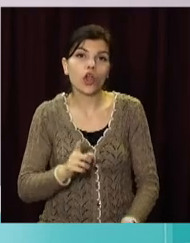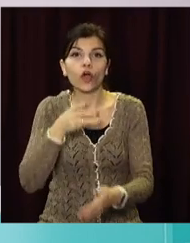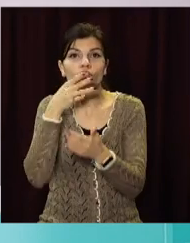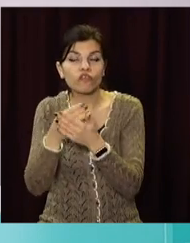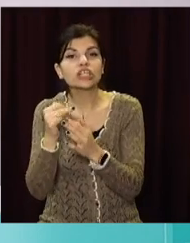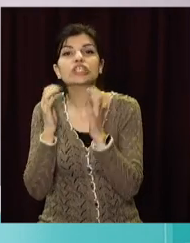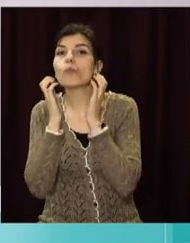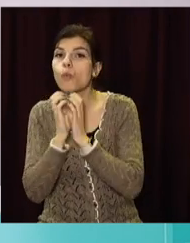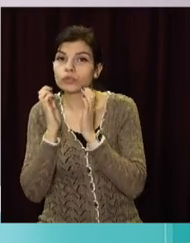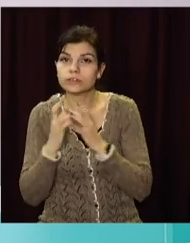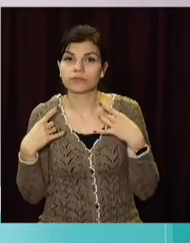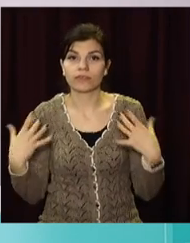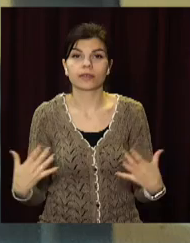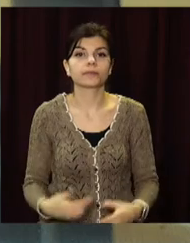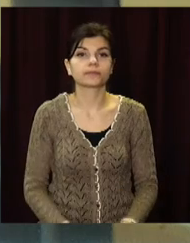і мусульманські свята.